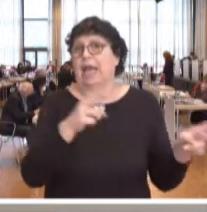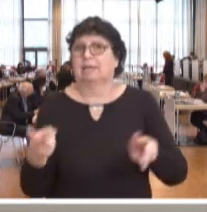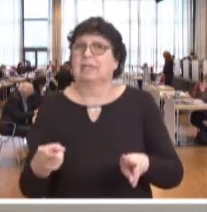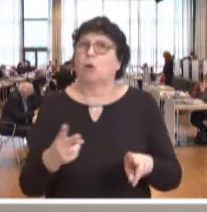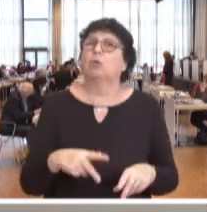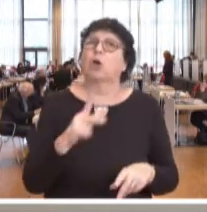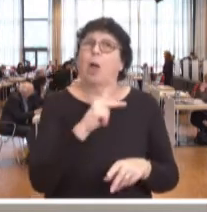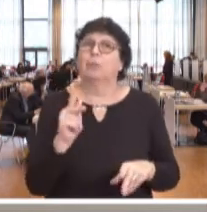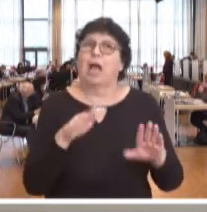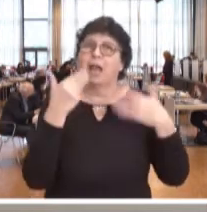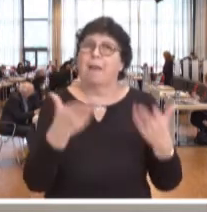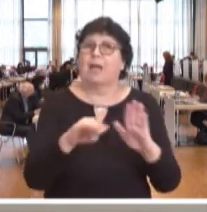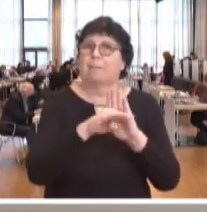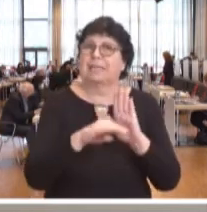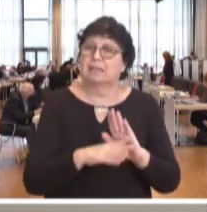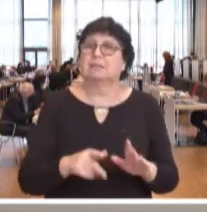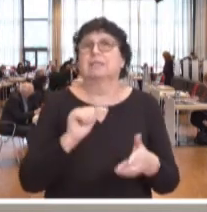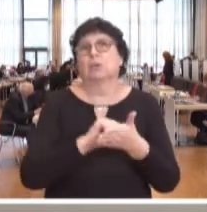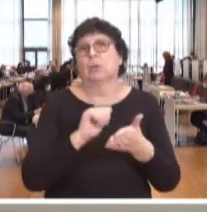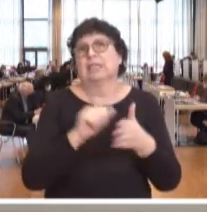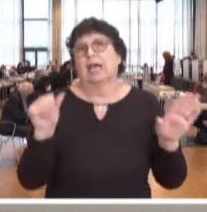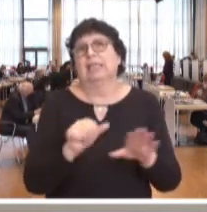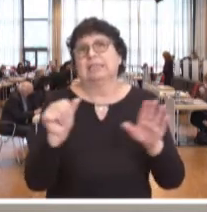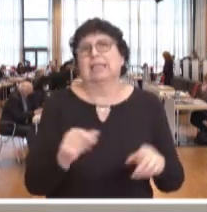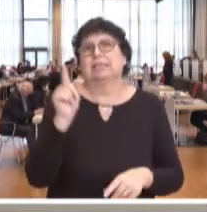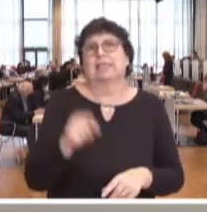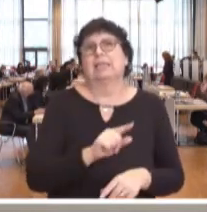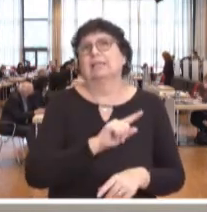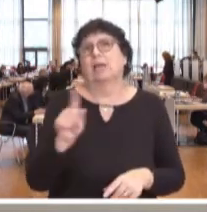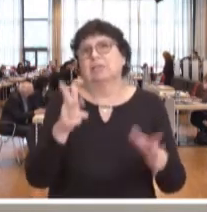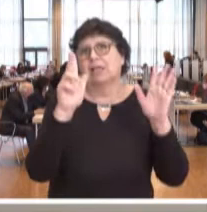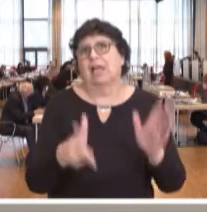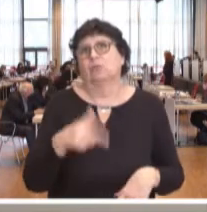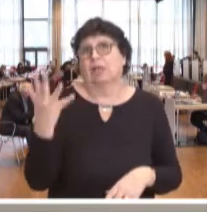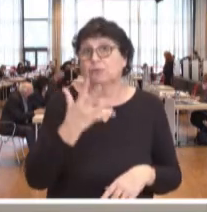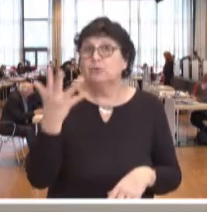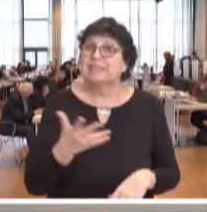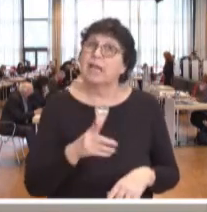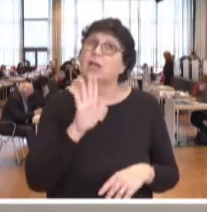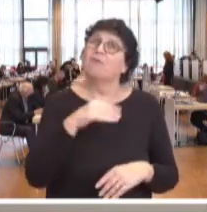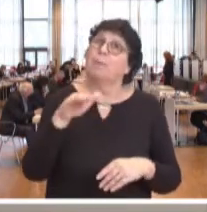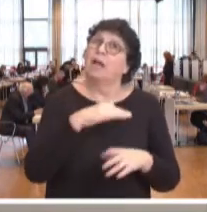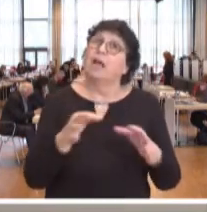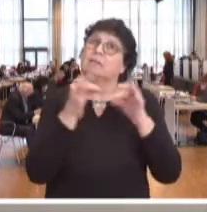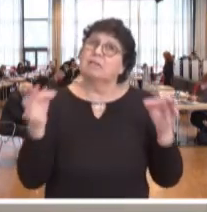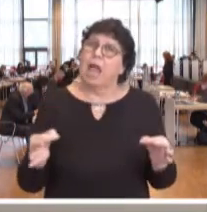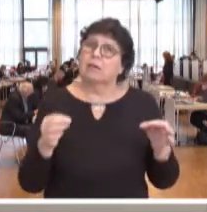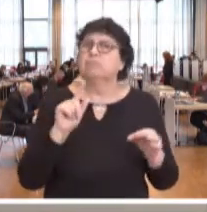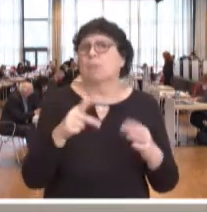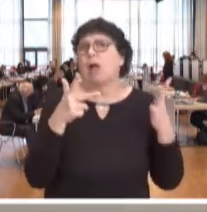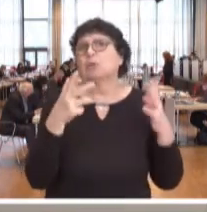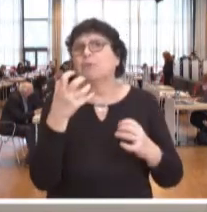Kommunalabgabengesetzes, die Drucksache 16-1815, wurde vom Landtag in seiner 58.